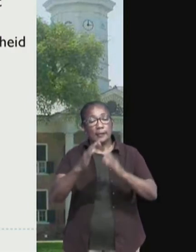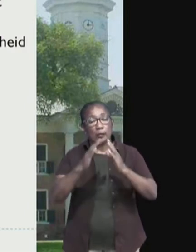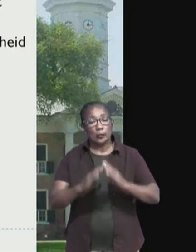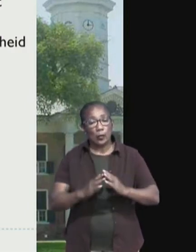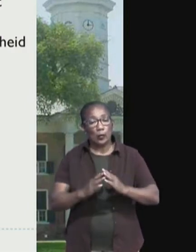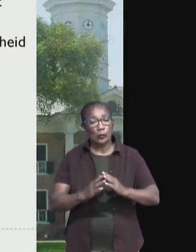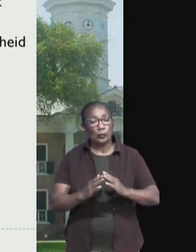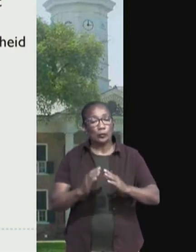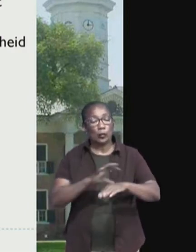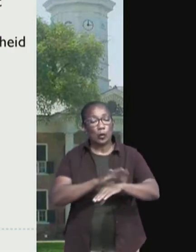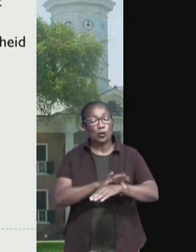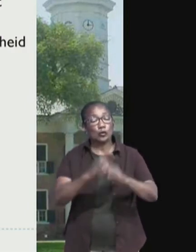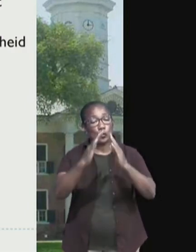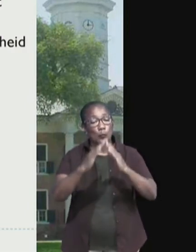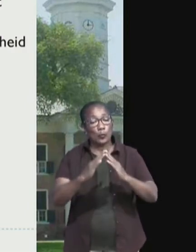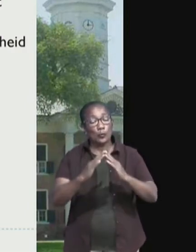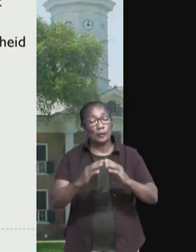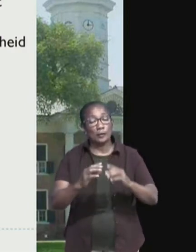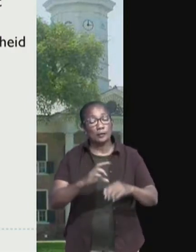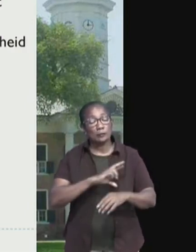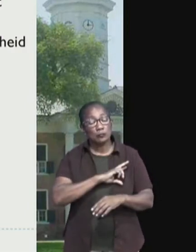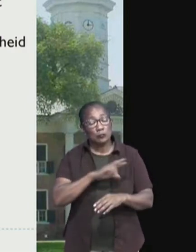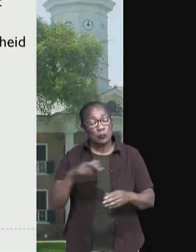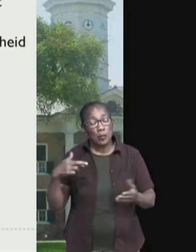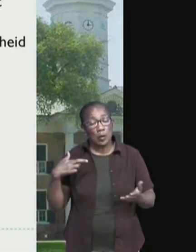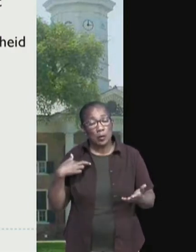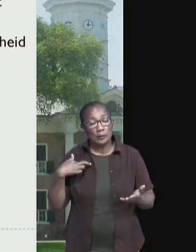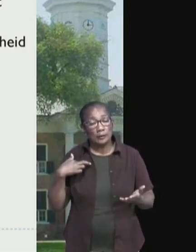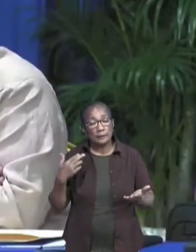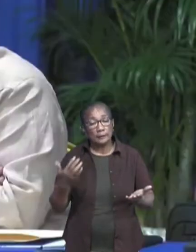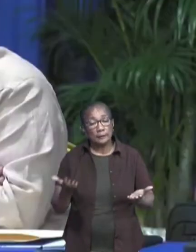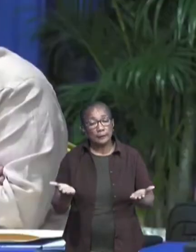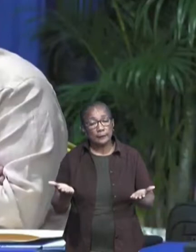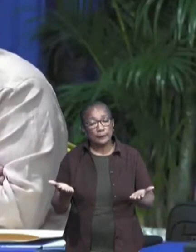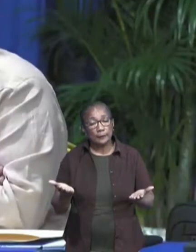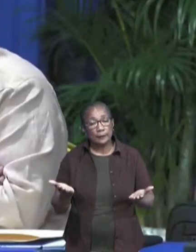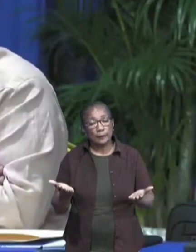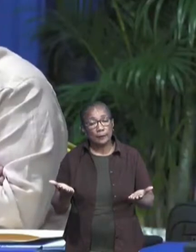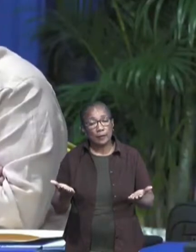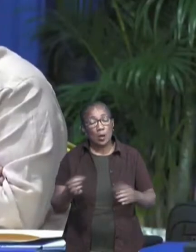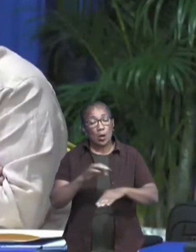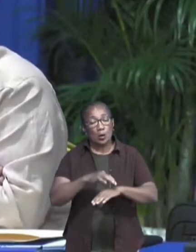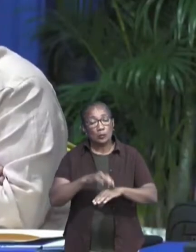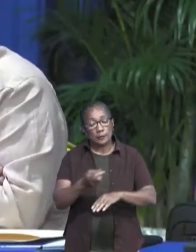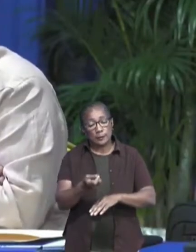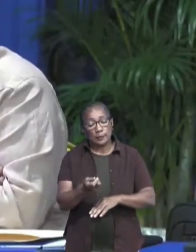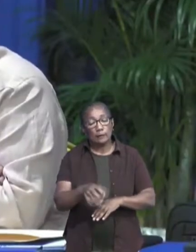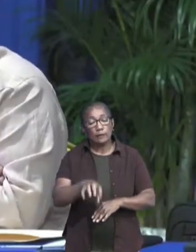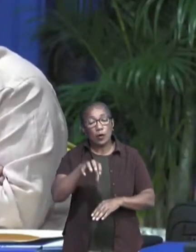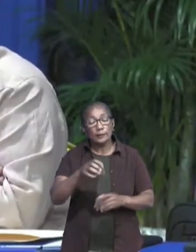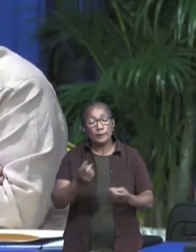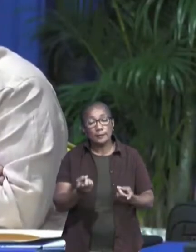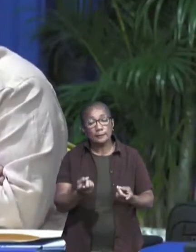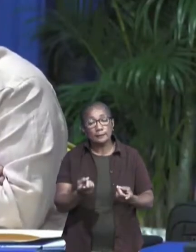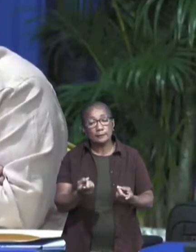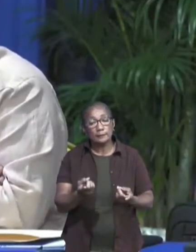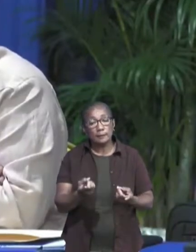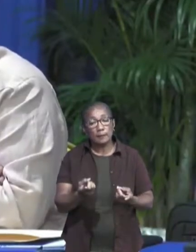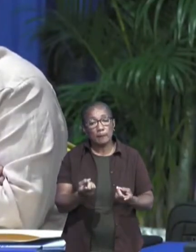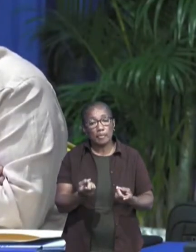onze polis, ons ziekenfonds. En